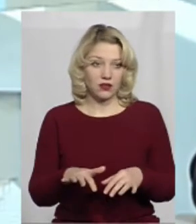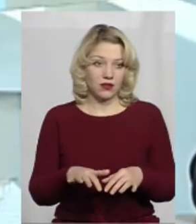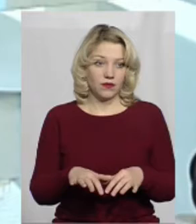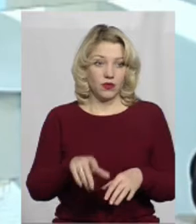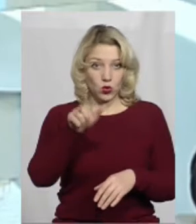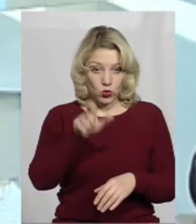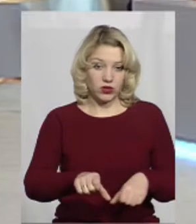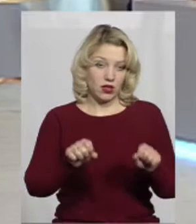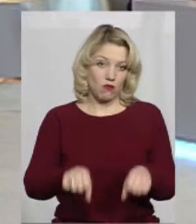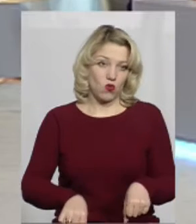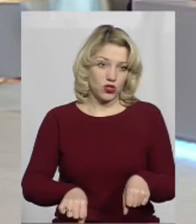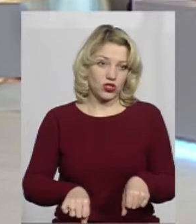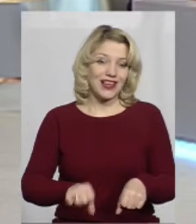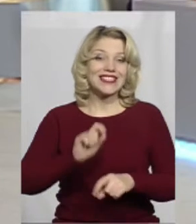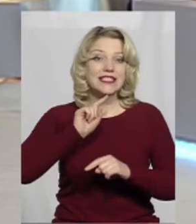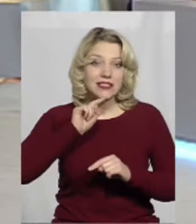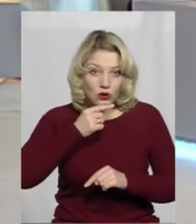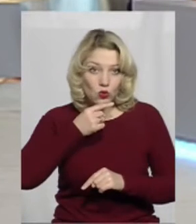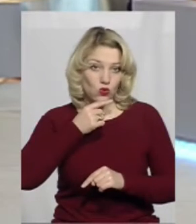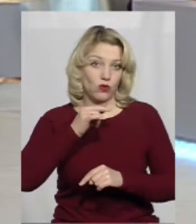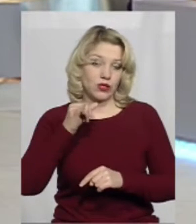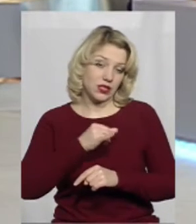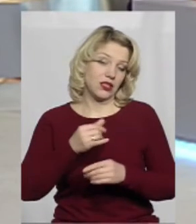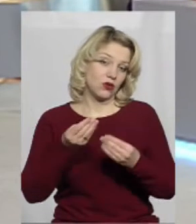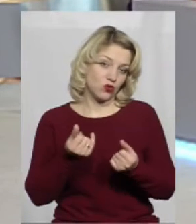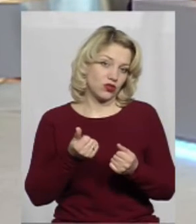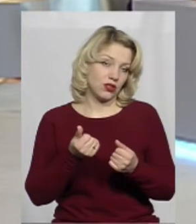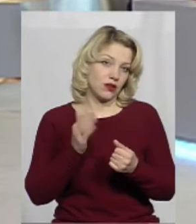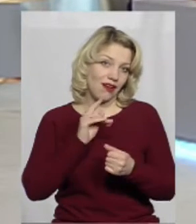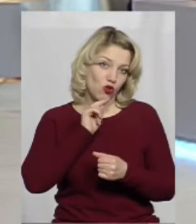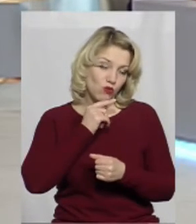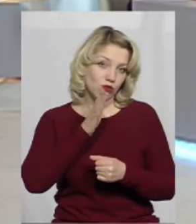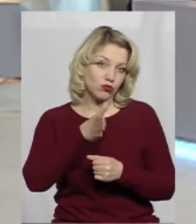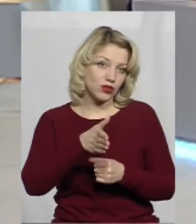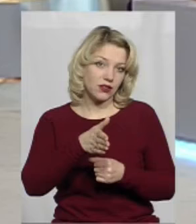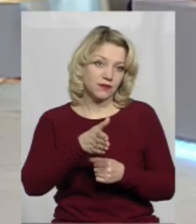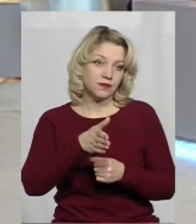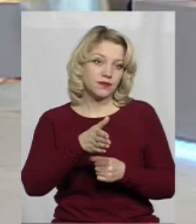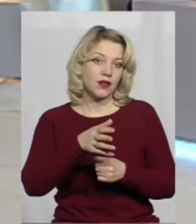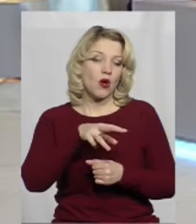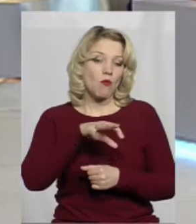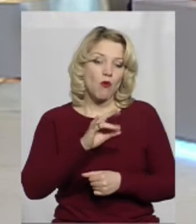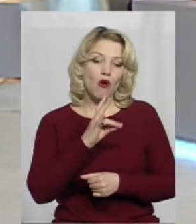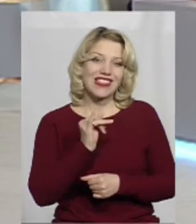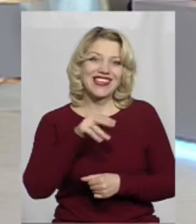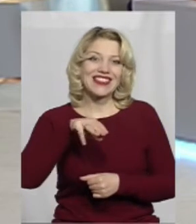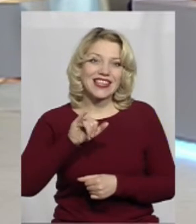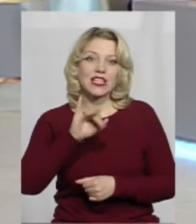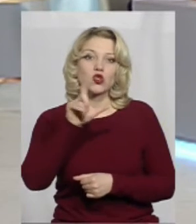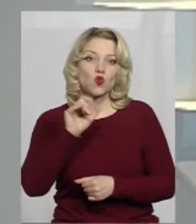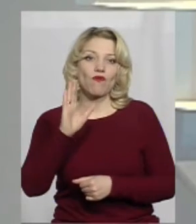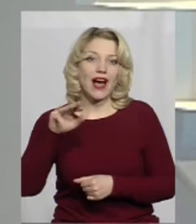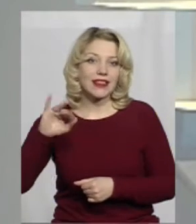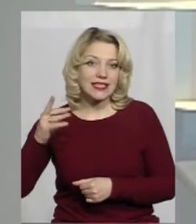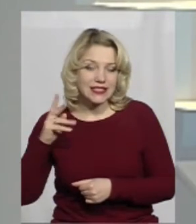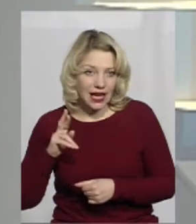в принципі, людина може, скажімо так, зекономити і, відповідно, кошти економії будуть монетизуватися. Пані